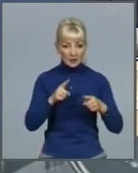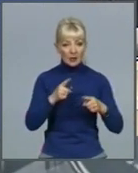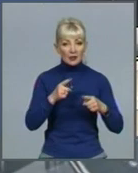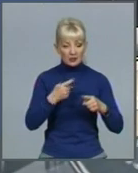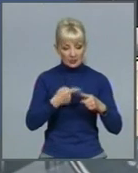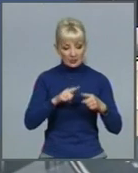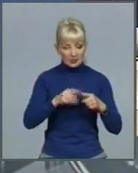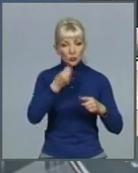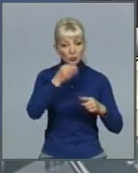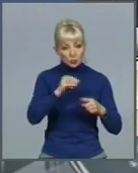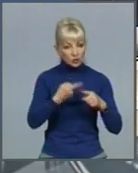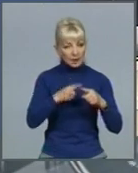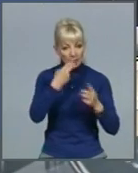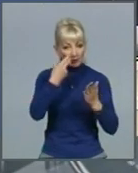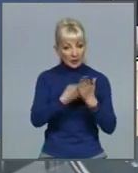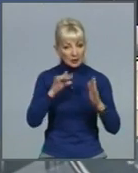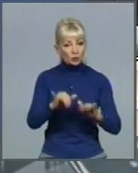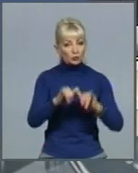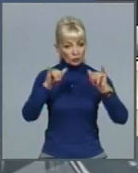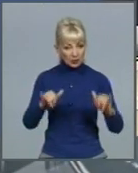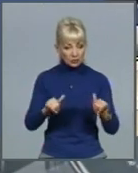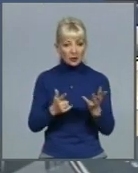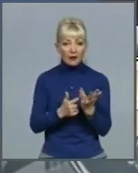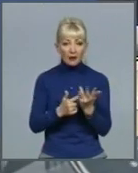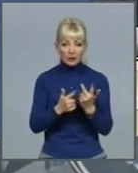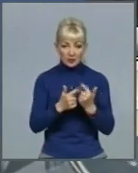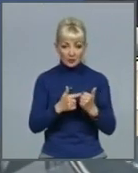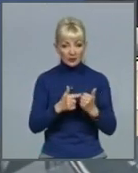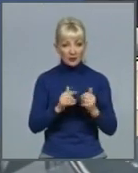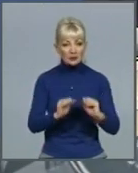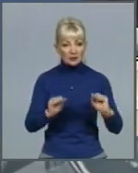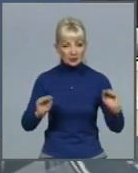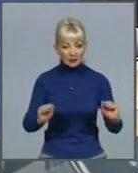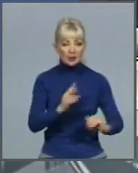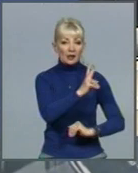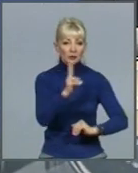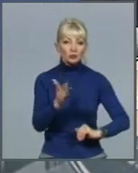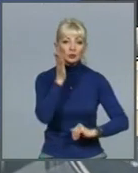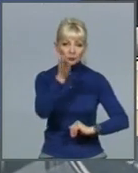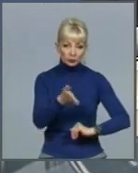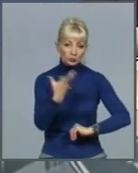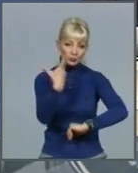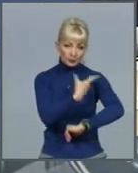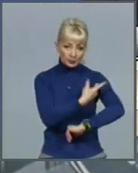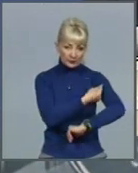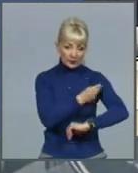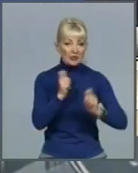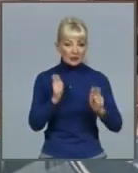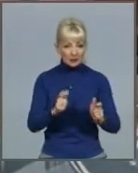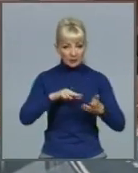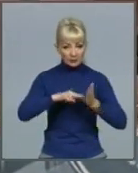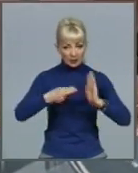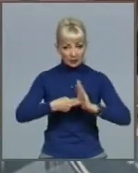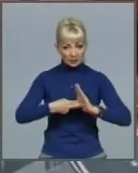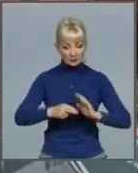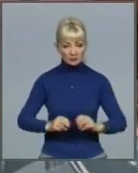збільшити кількість дітей, які, згідно календаря щеплень, повинні бути імунізовані.